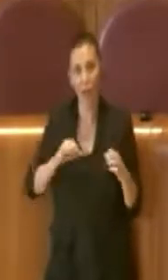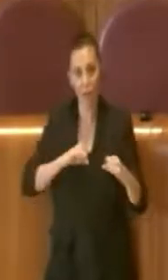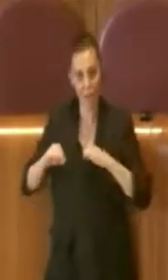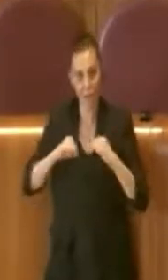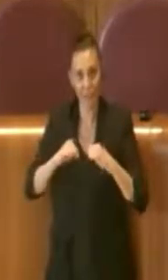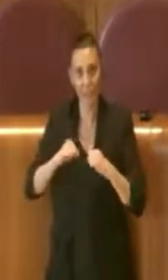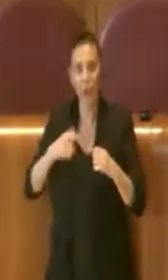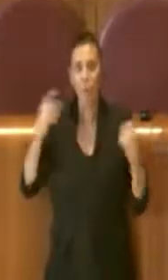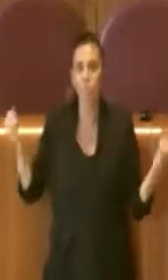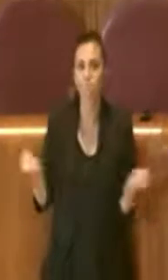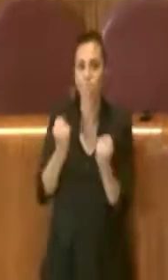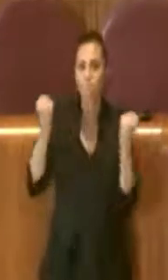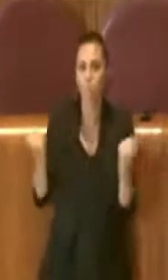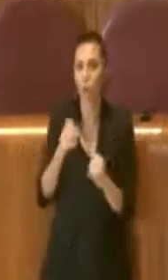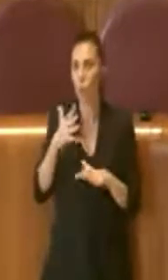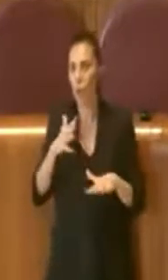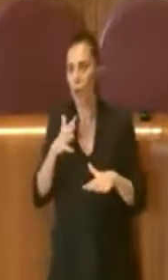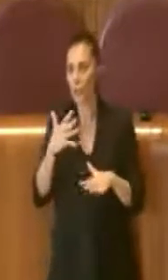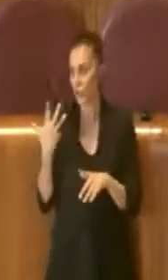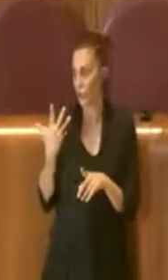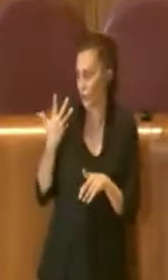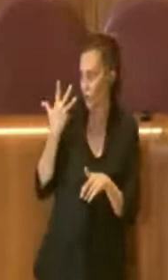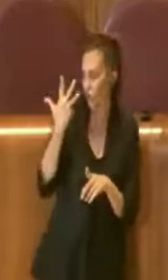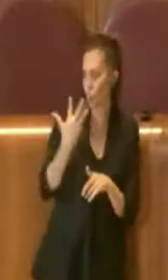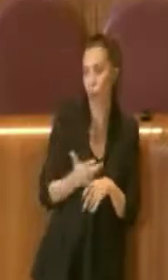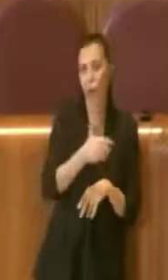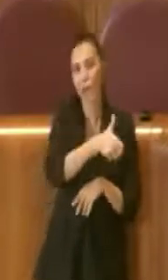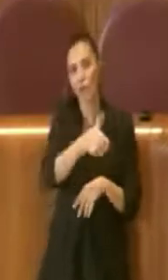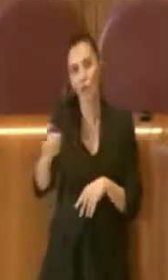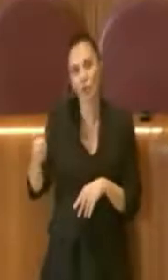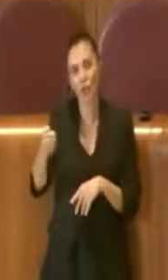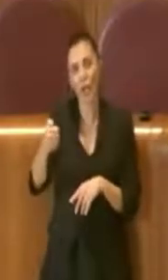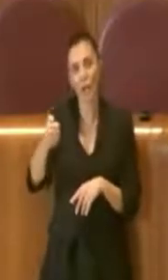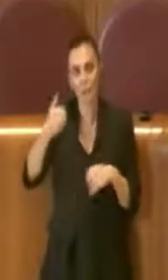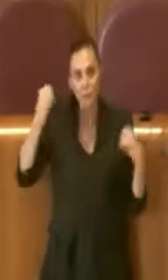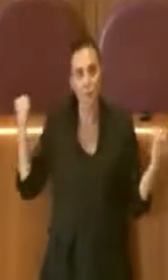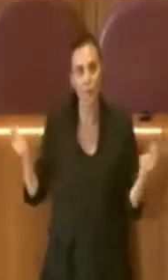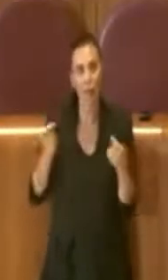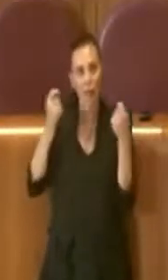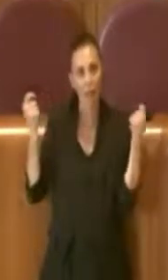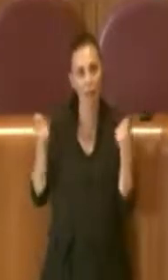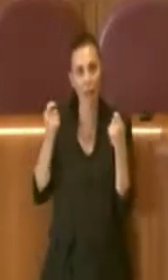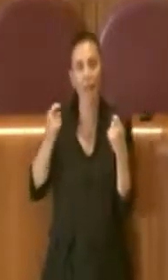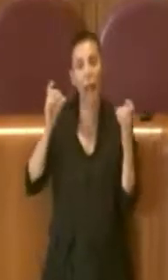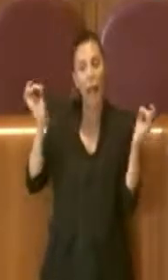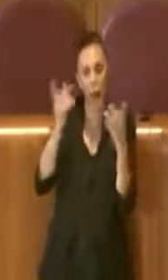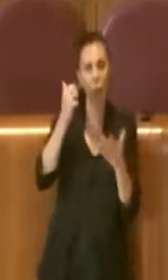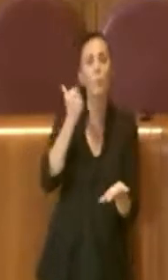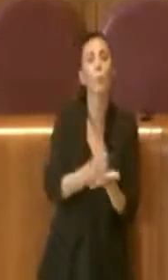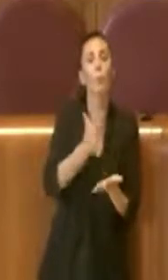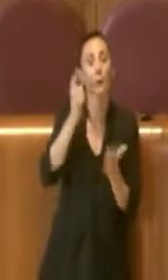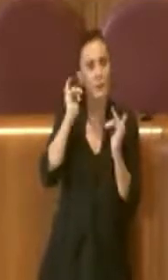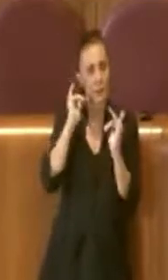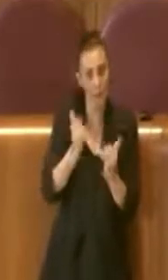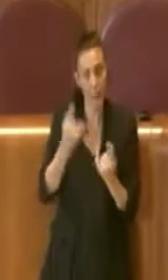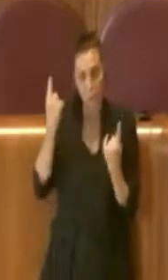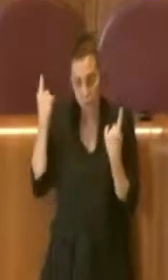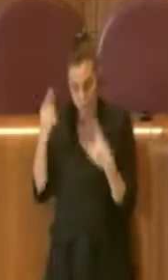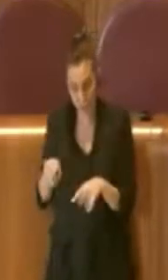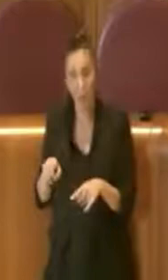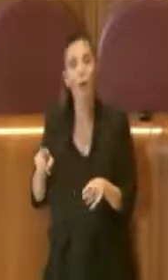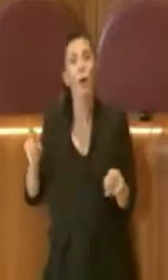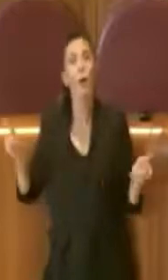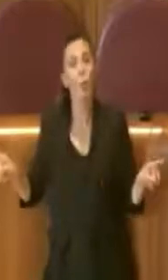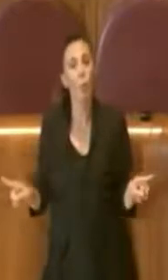sportivi nei cinque anni di questa consigliatura, alcuni sono stati molto importanti, questo è altrettanto